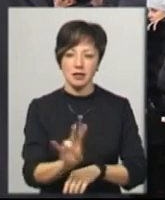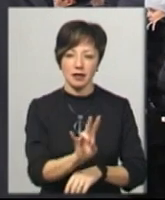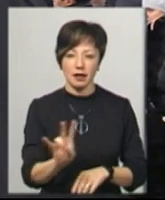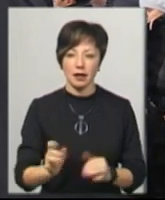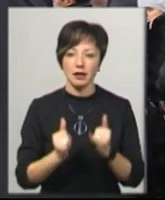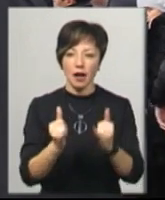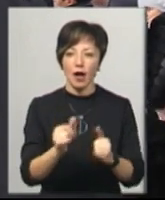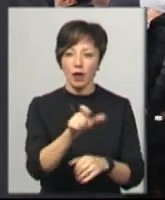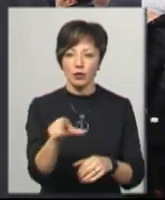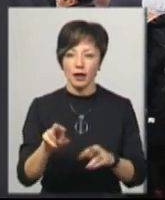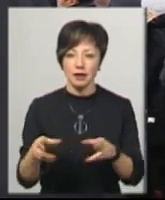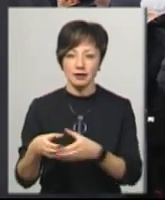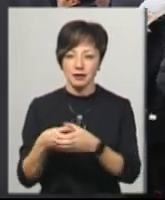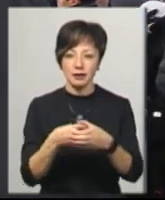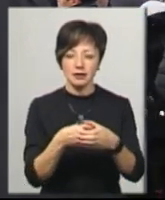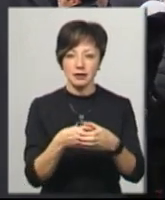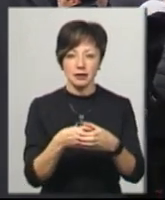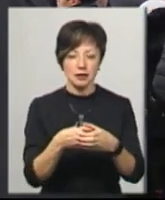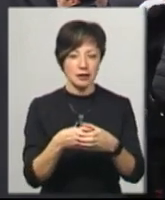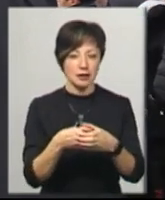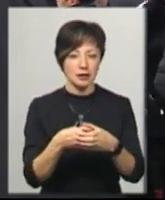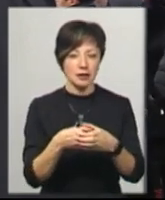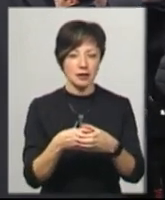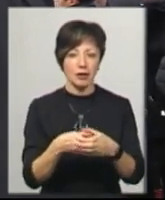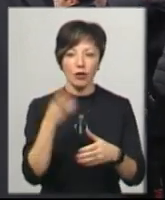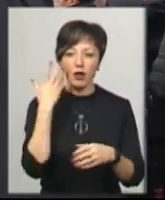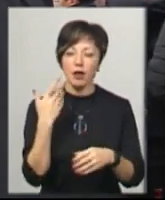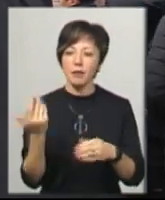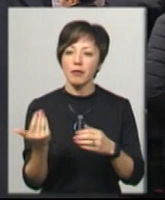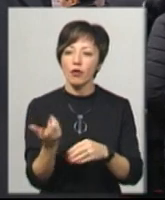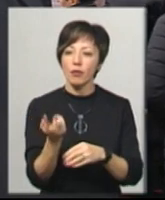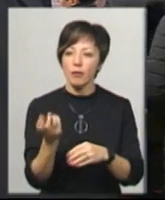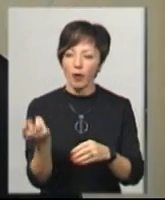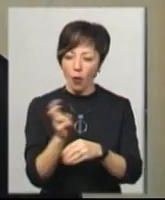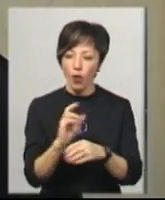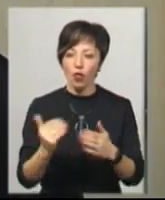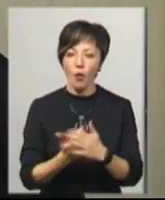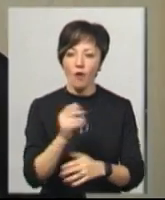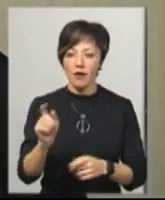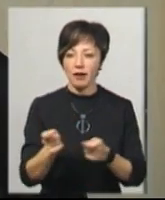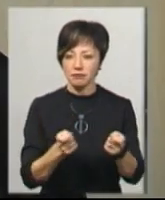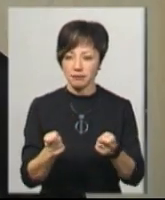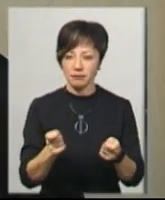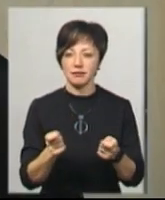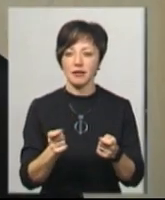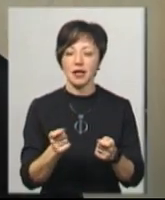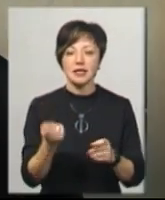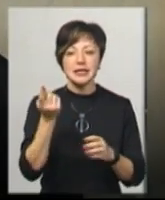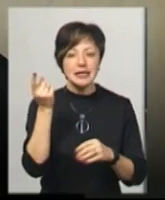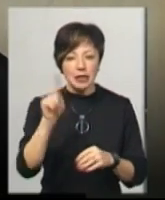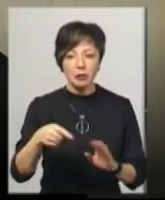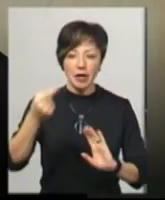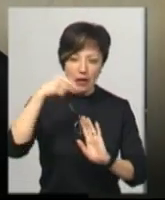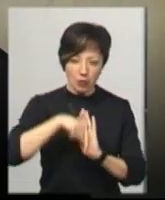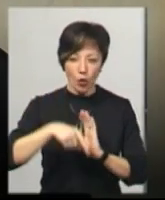стадо і ввець, як приходить новий пастир, то так само і новий єпископ. З тим глибоким знанням,